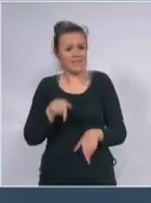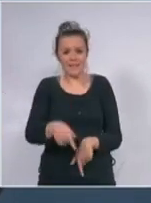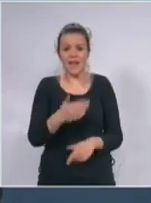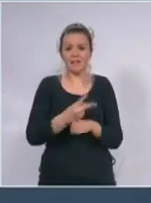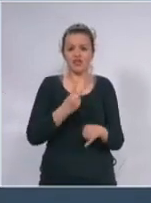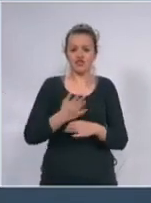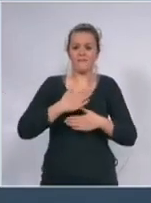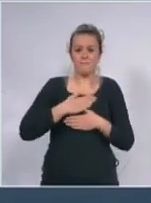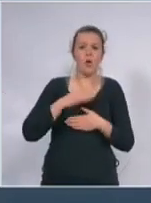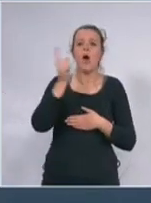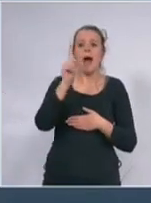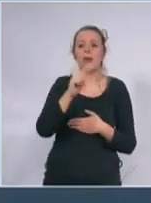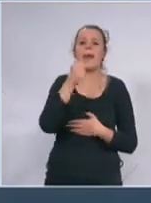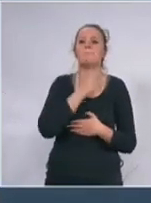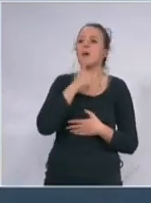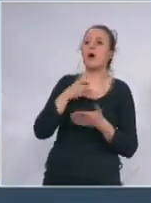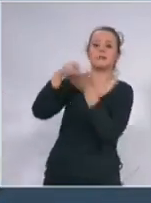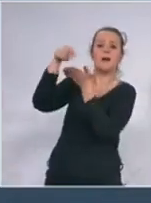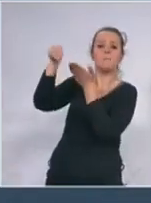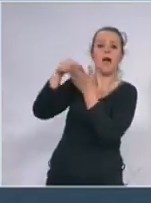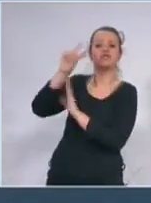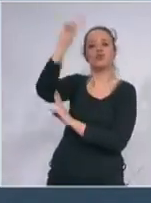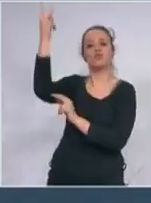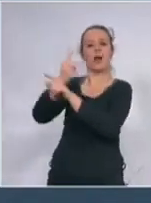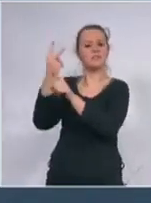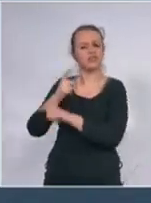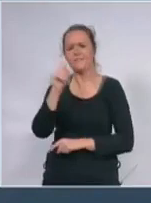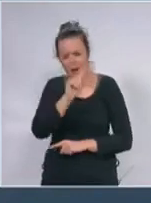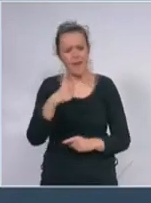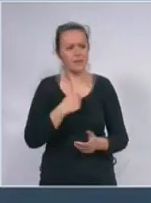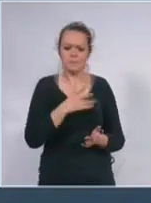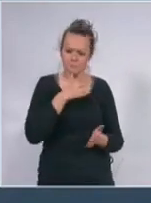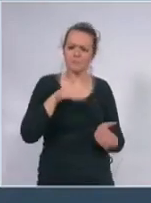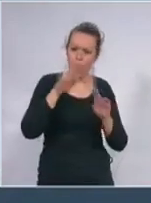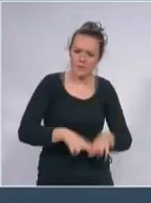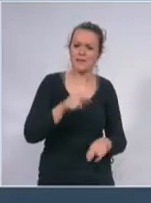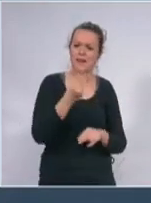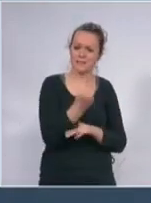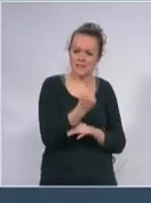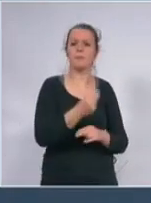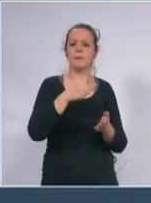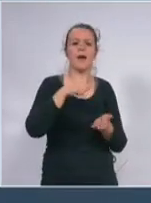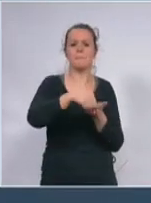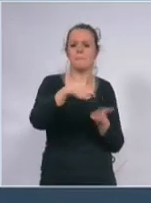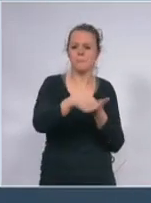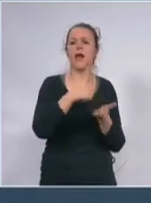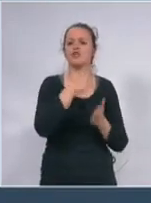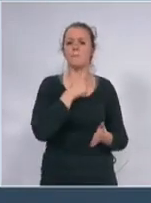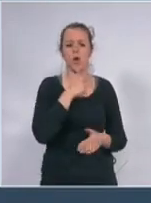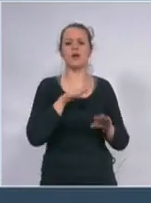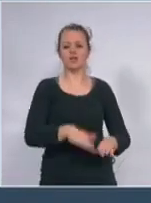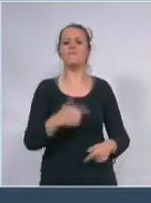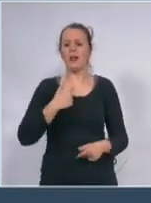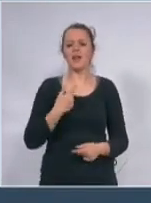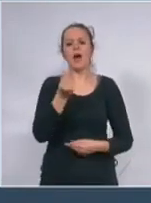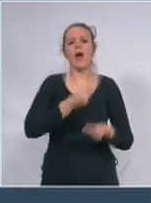da ne doprinosite tuđem brutodomoćem proizvodu da doprinosite svoje zemlje u budućnosti jer ćemo mi pre da podignemo ekonomiju nego mnogi drugi